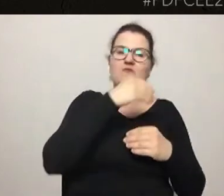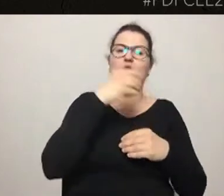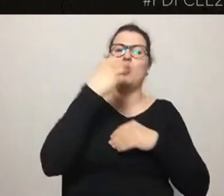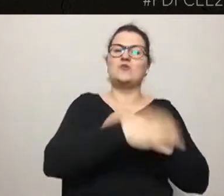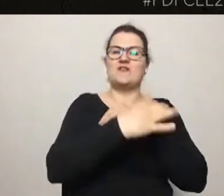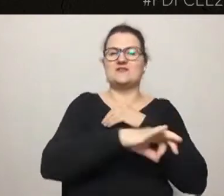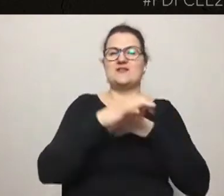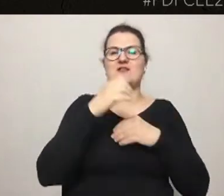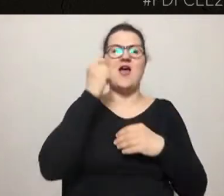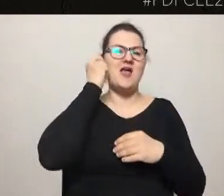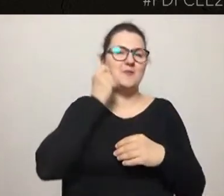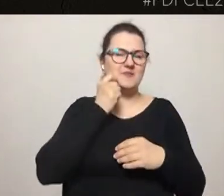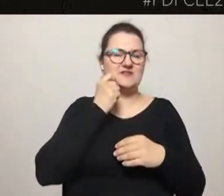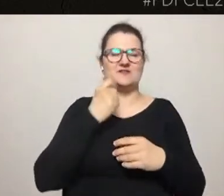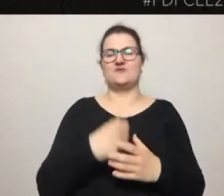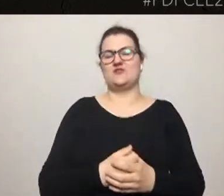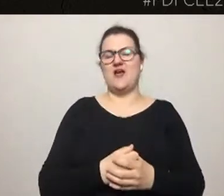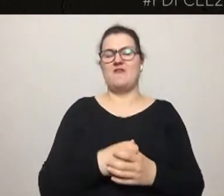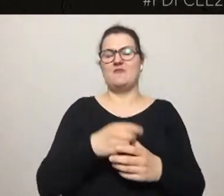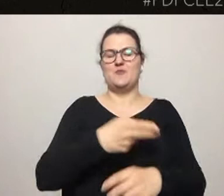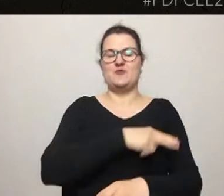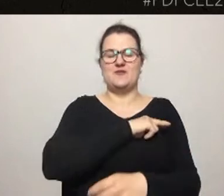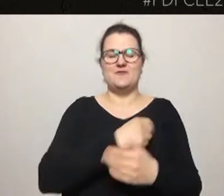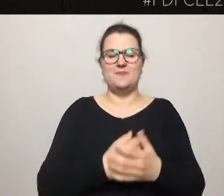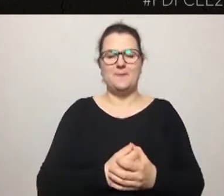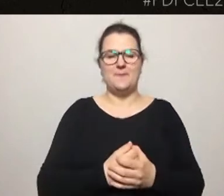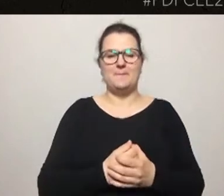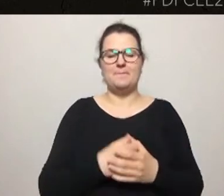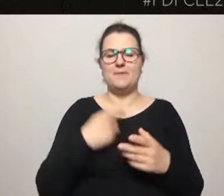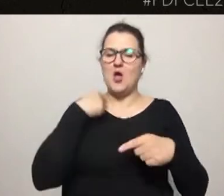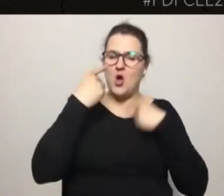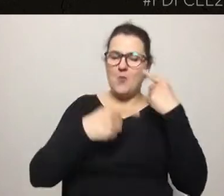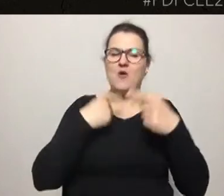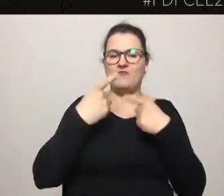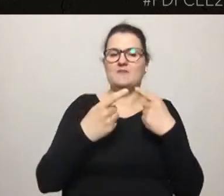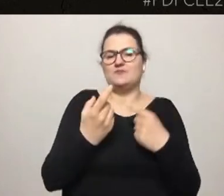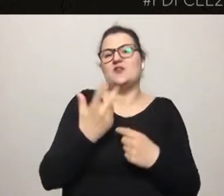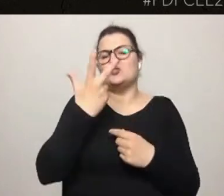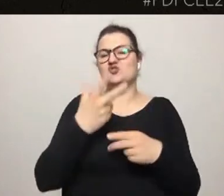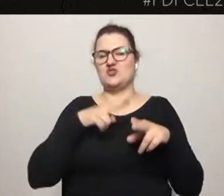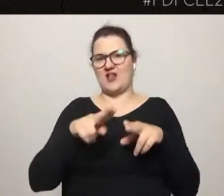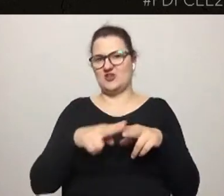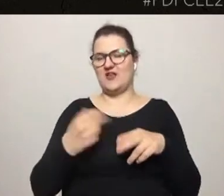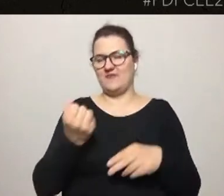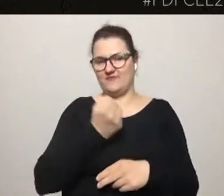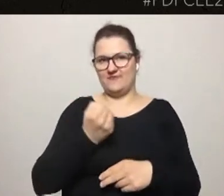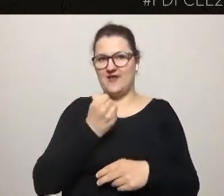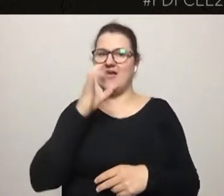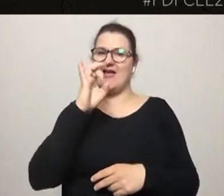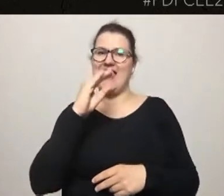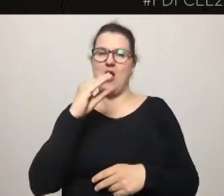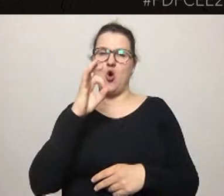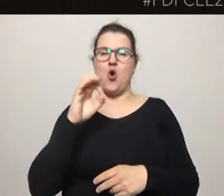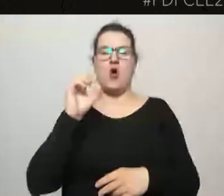Ja opowiem dzisiaj o trzech narzędziach, które stosujemy. Pierwsze z nich to geoankieta. Jest to ankieta